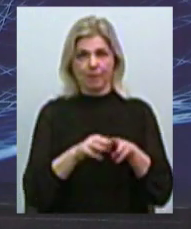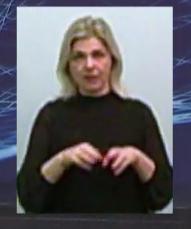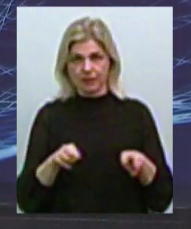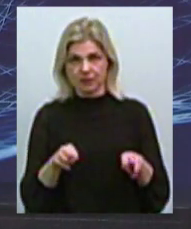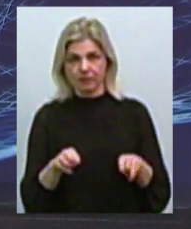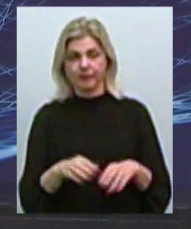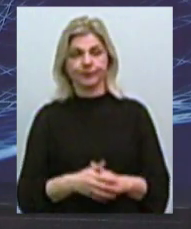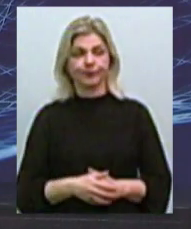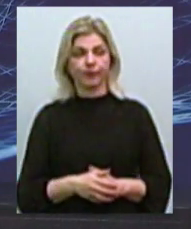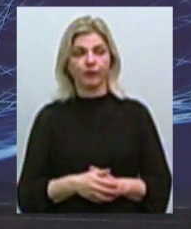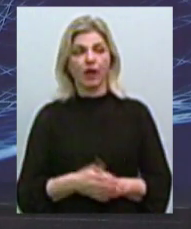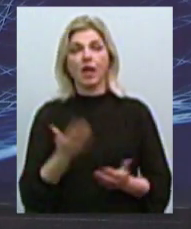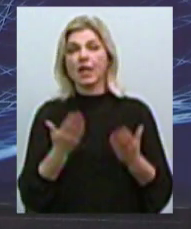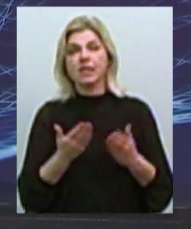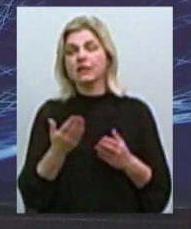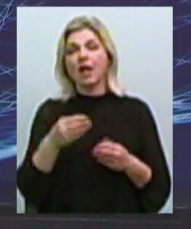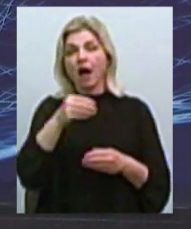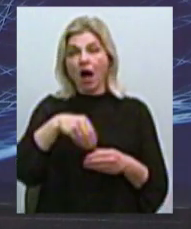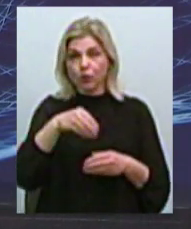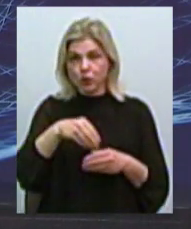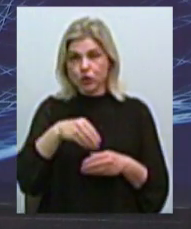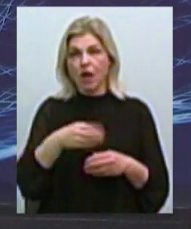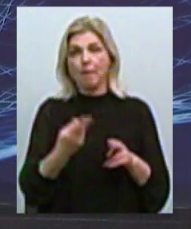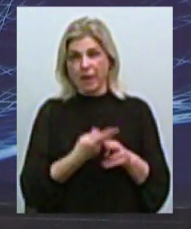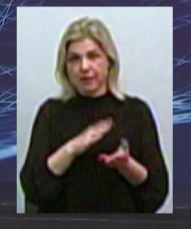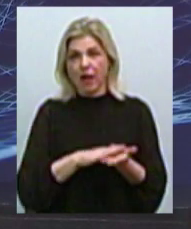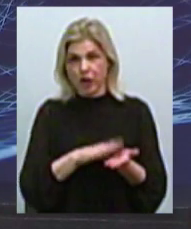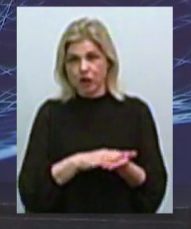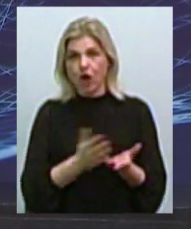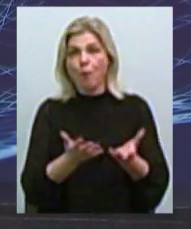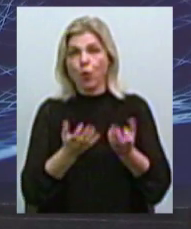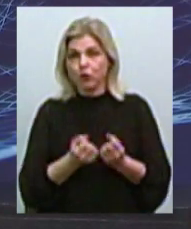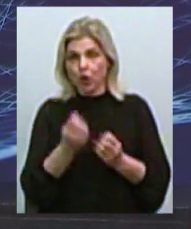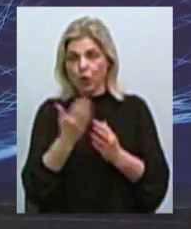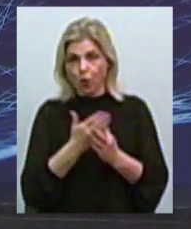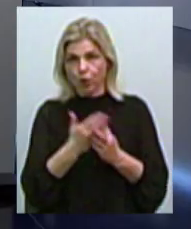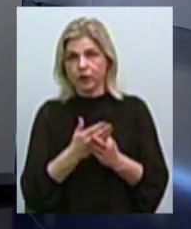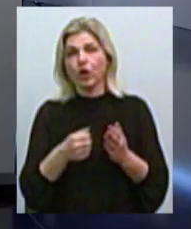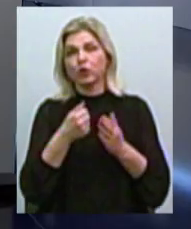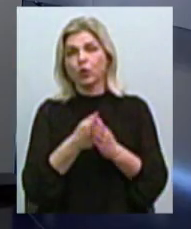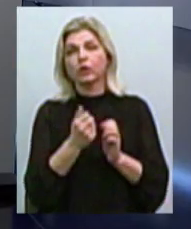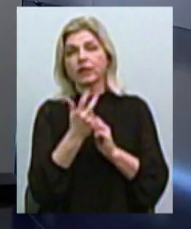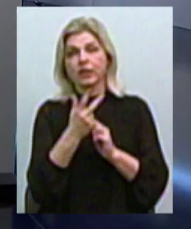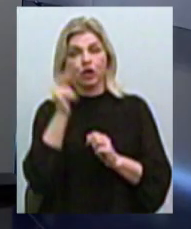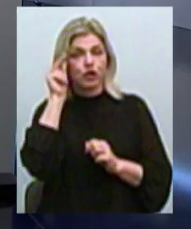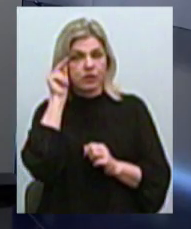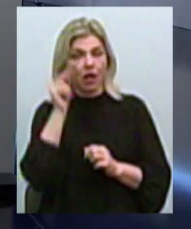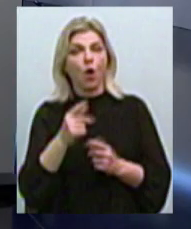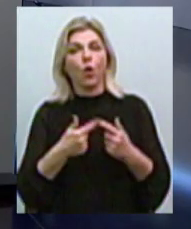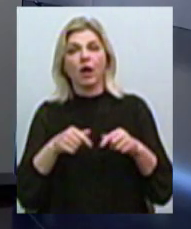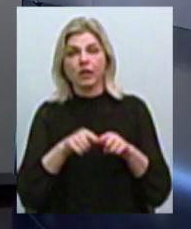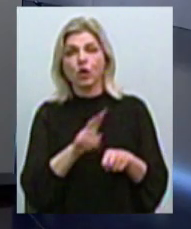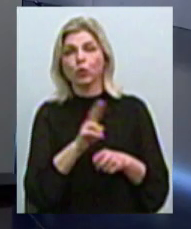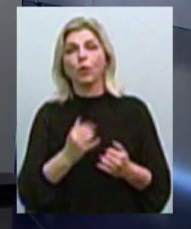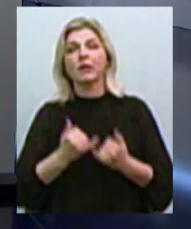При безналичній формі получення льготы до 13 числа органі, які передоставляють